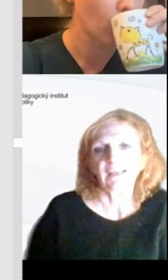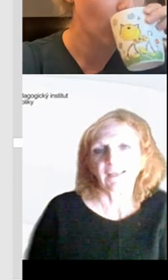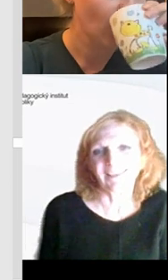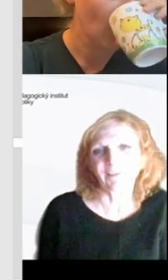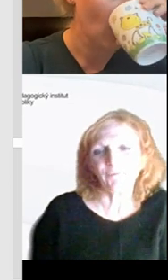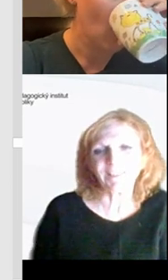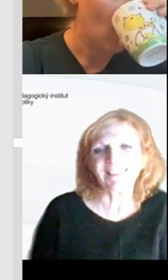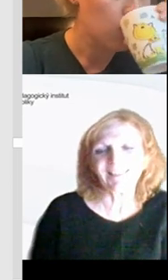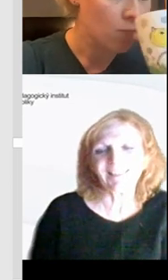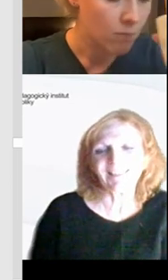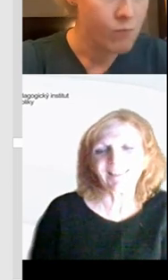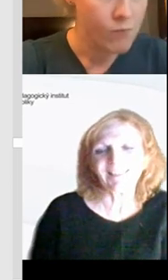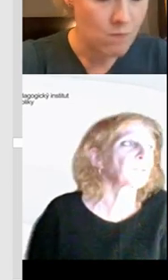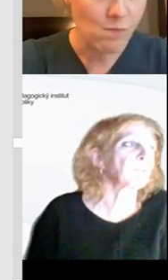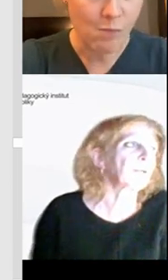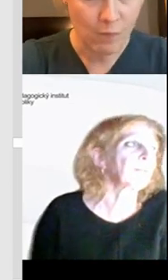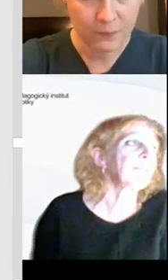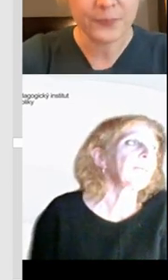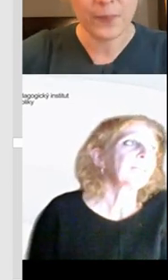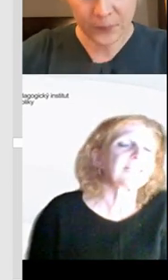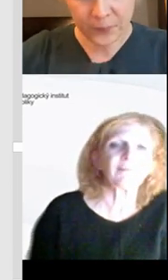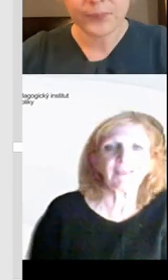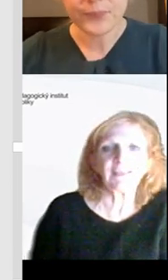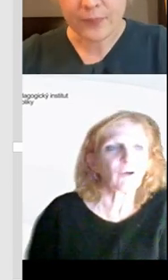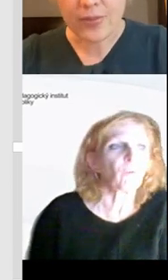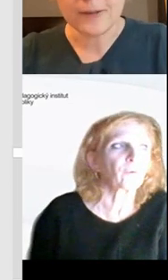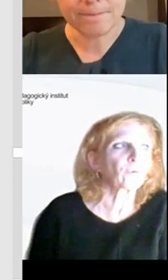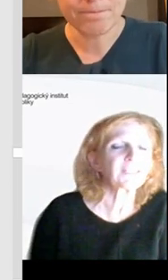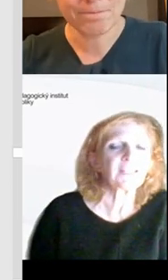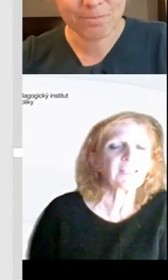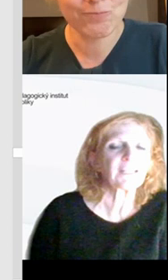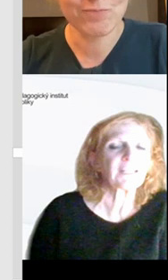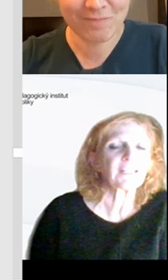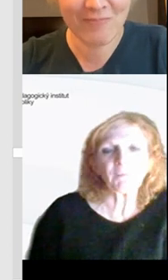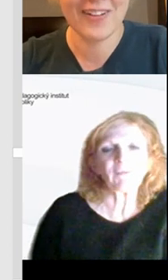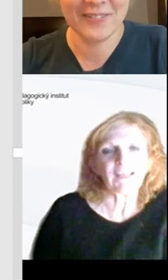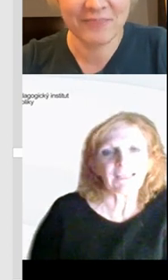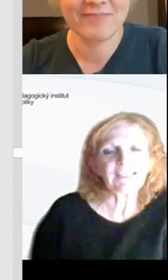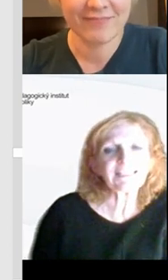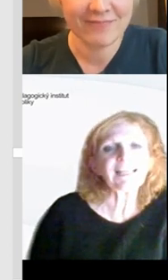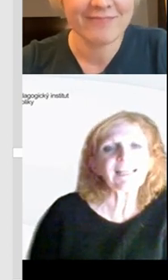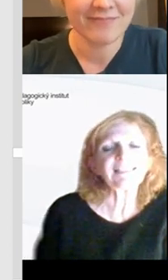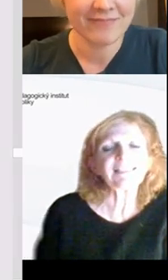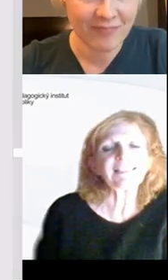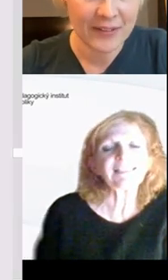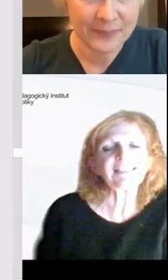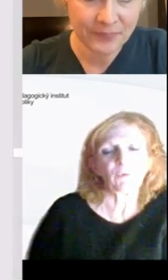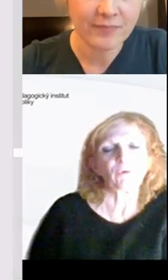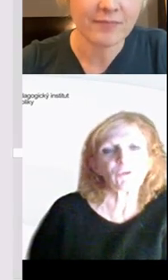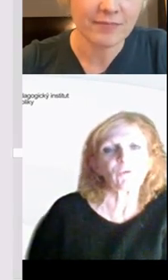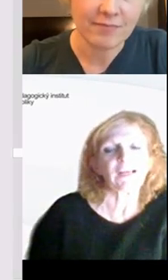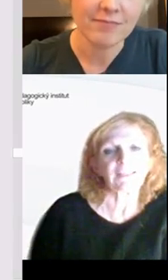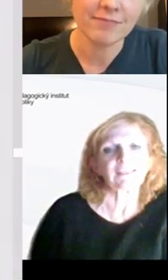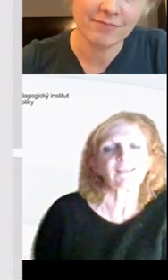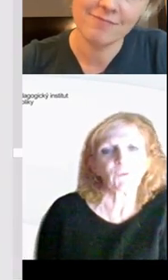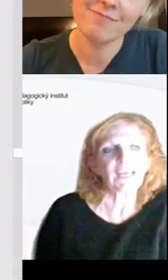naše účastníky webináře připravili. Ty jsi jim tady jako bonus ještě připravila jeden slajd, kde se jim